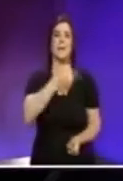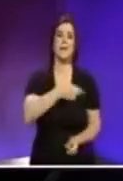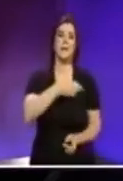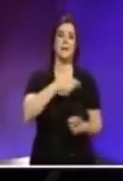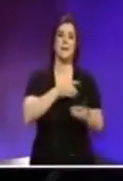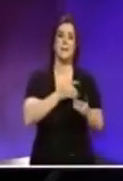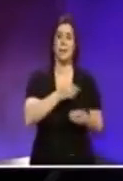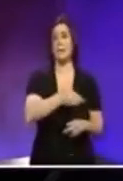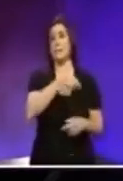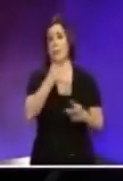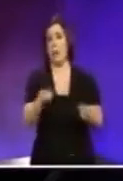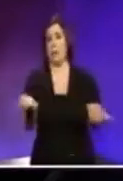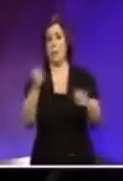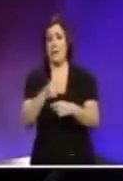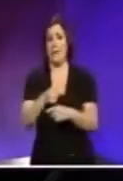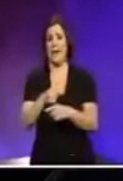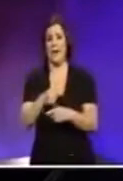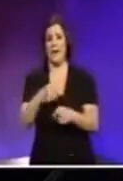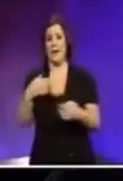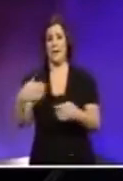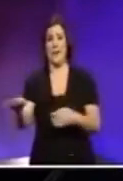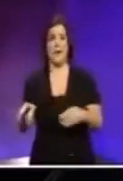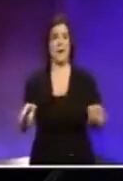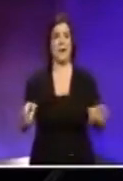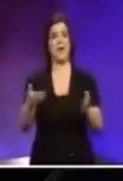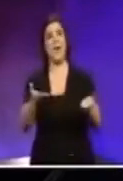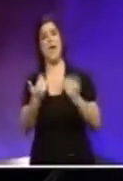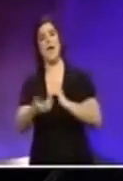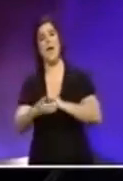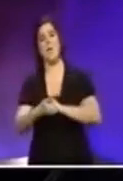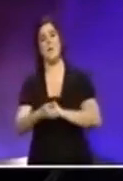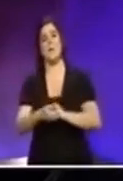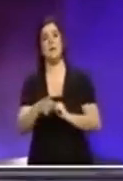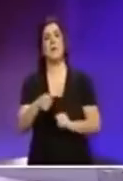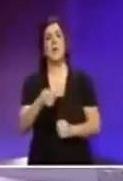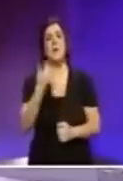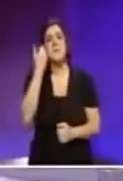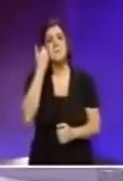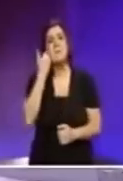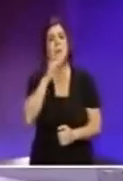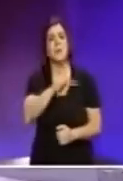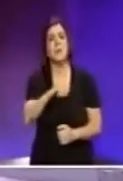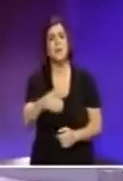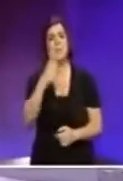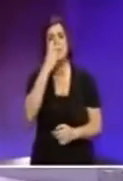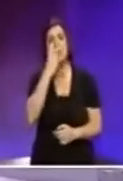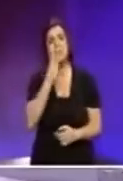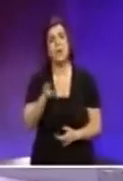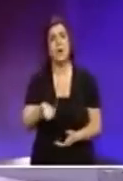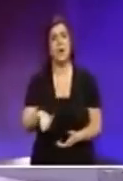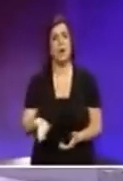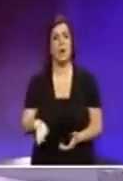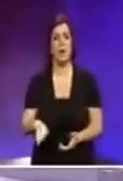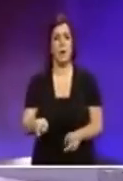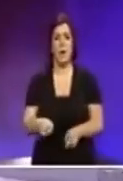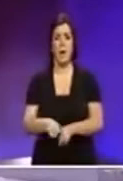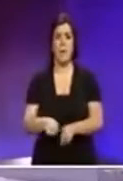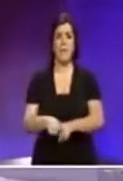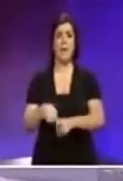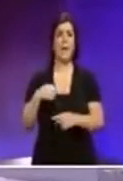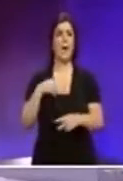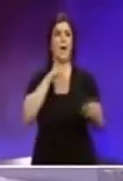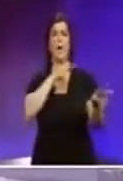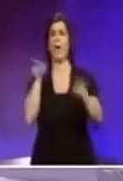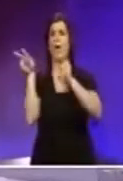nistaw jikontrollaw li dawn il-povrinis li juma vulnerabli li jiddependu minnom, u kul ħat moħu isu jietem biex jara li